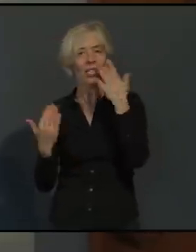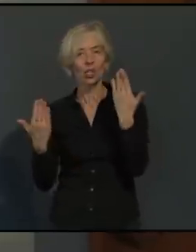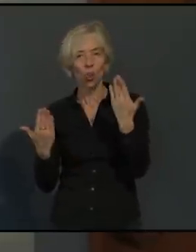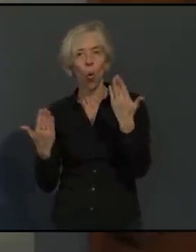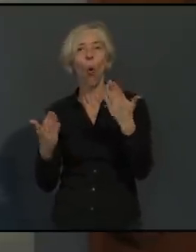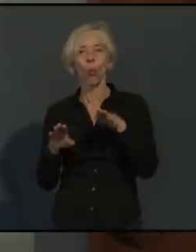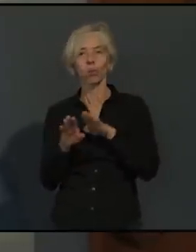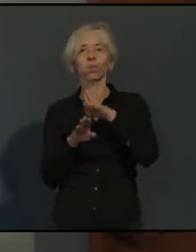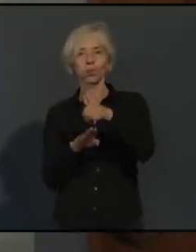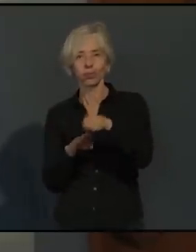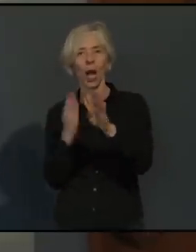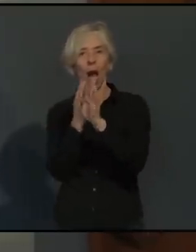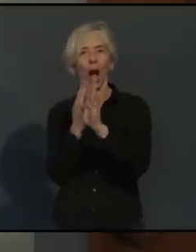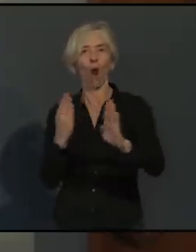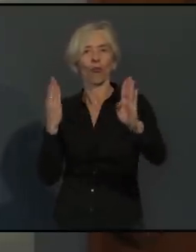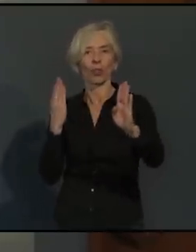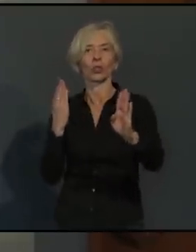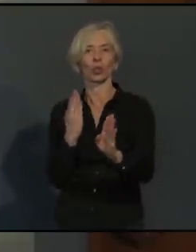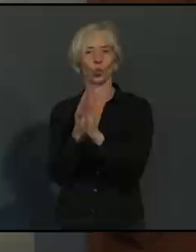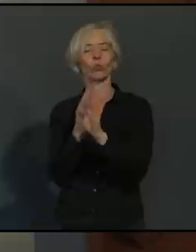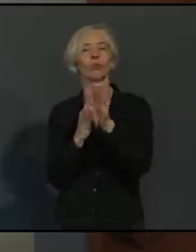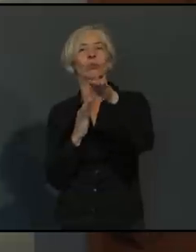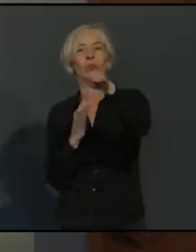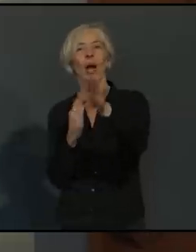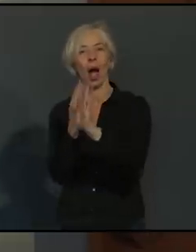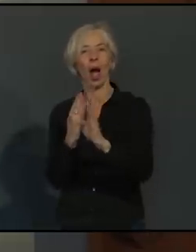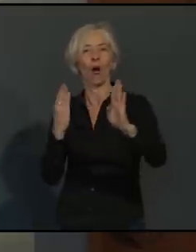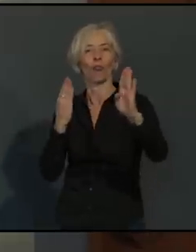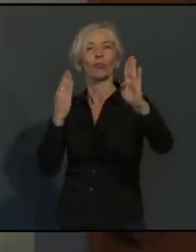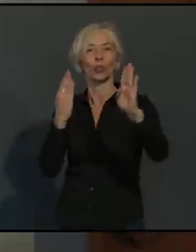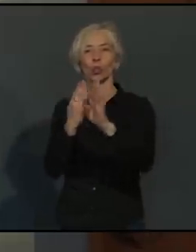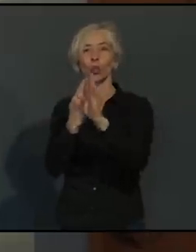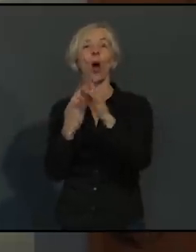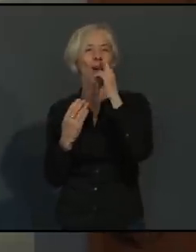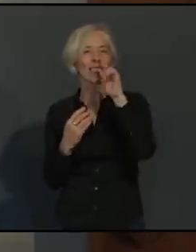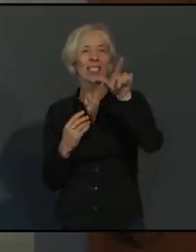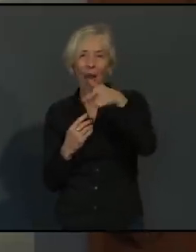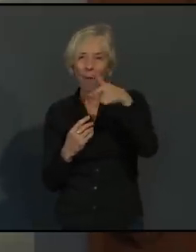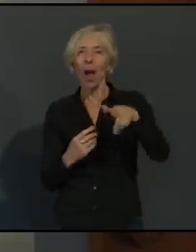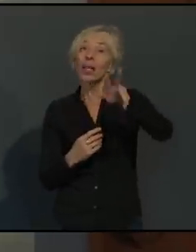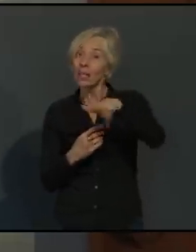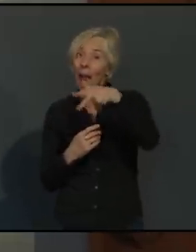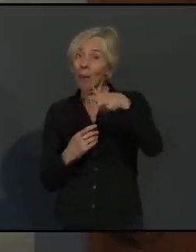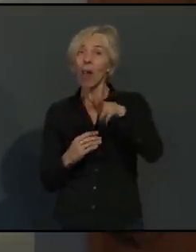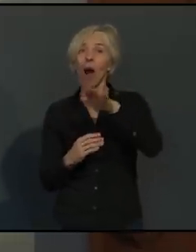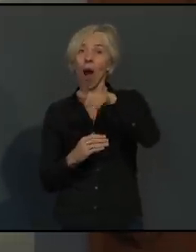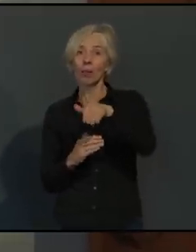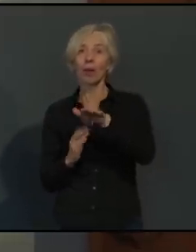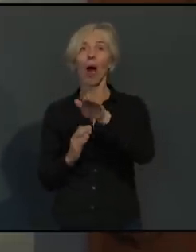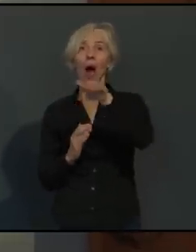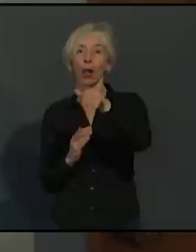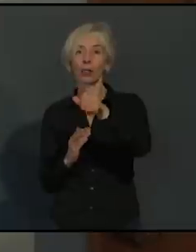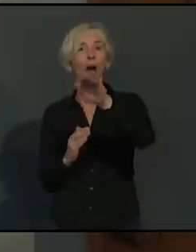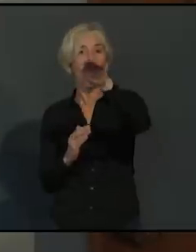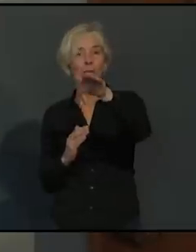ausgewechselt ist. Also hier wird eben die Luft dermaßen verdünnt, dass die Aerosoleinwirkung reduziert